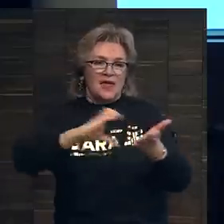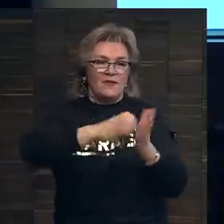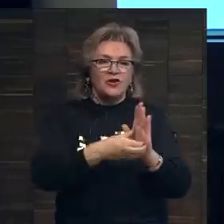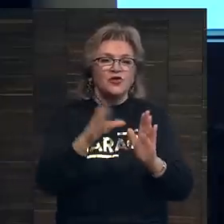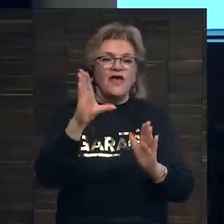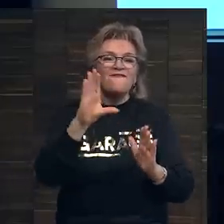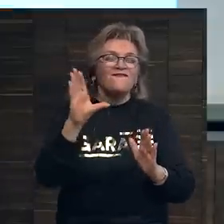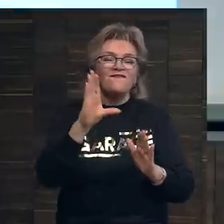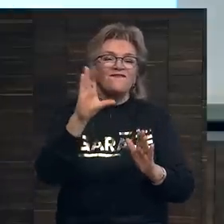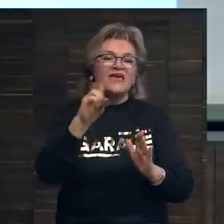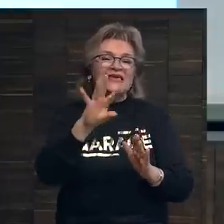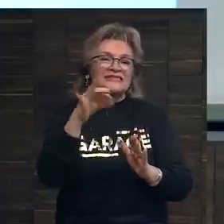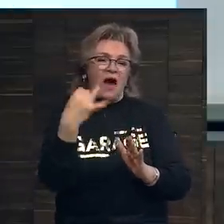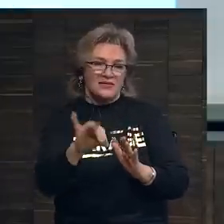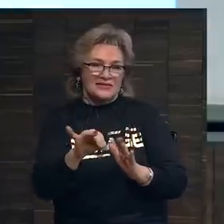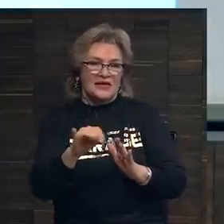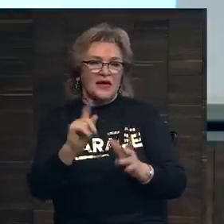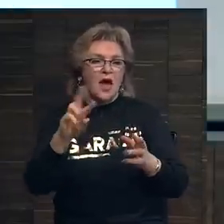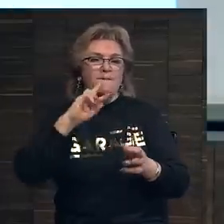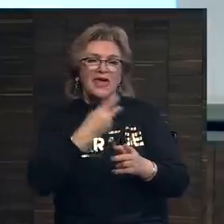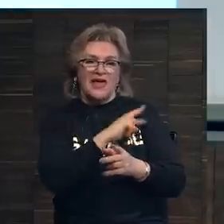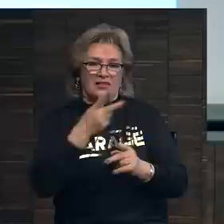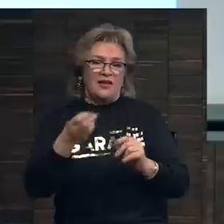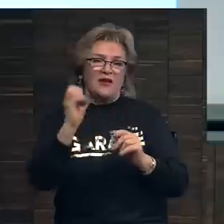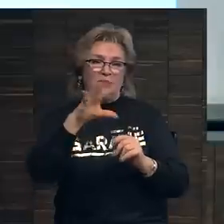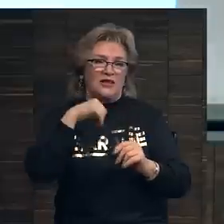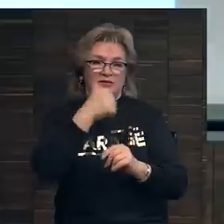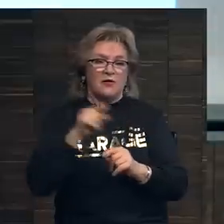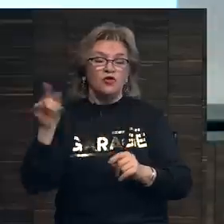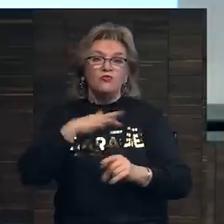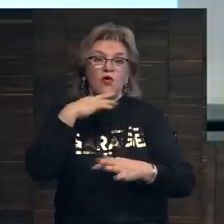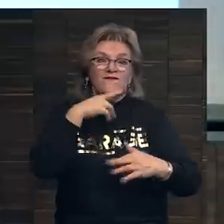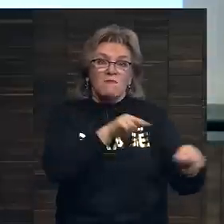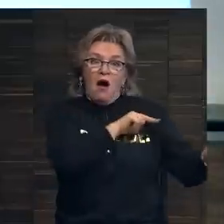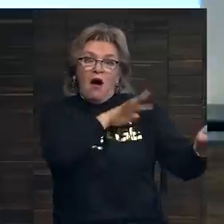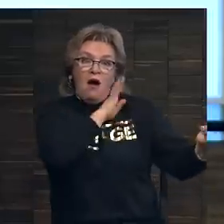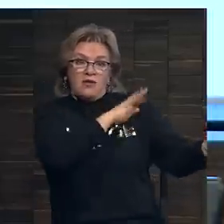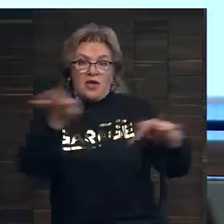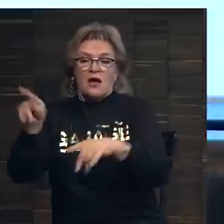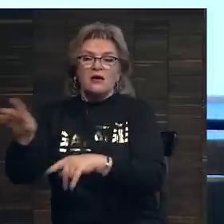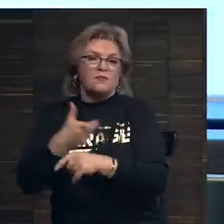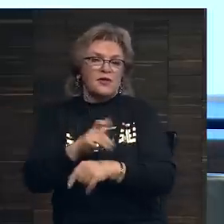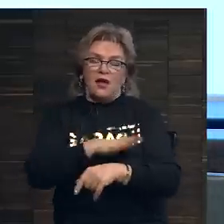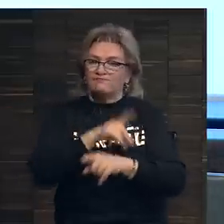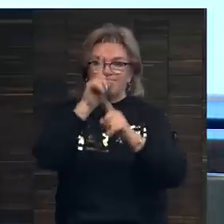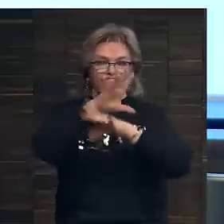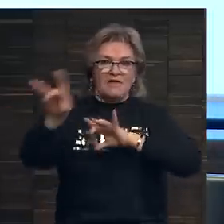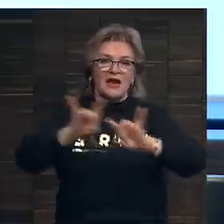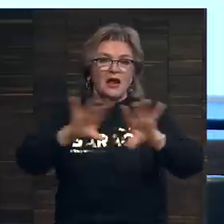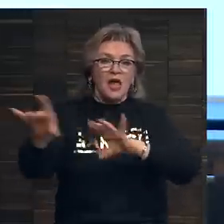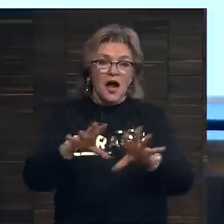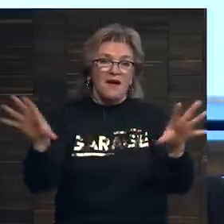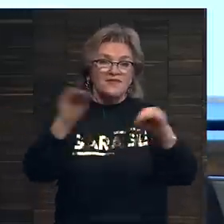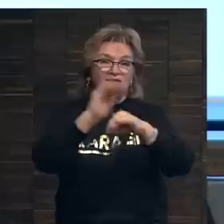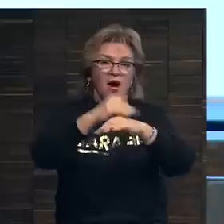венецианском биеннале 15-го года, что привлекло огромное внимание к нему. Это была замечательная реклама и вот все